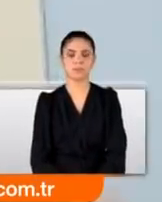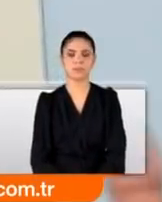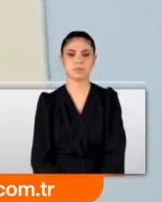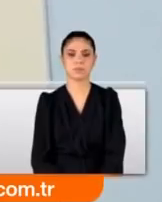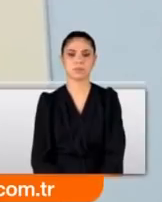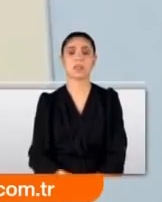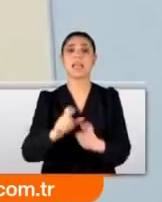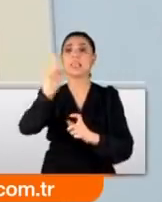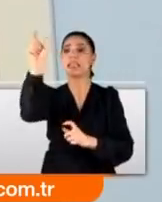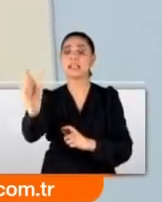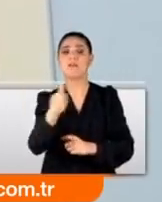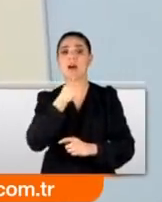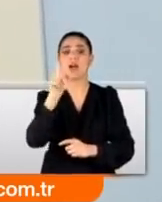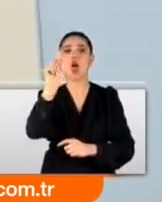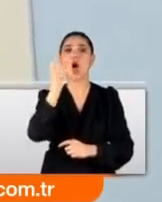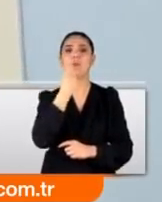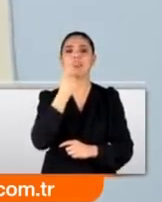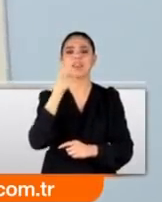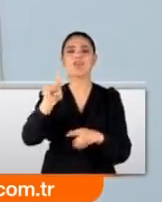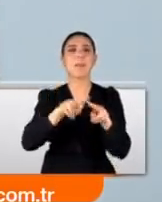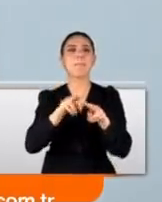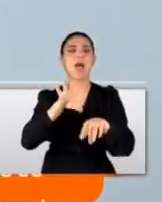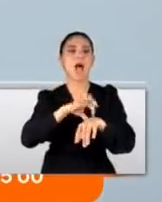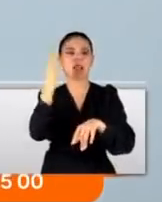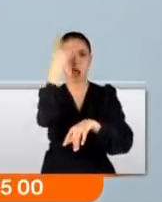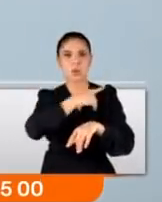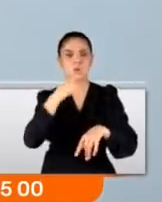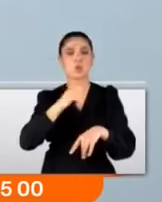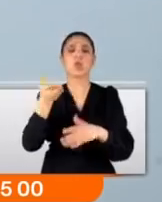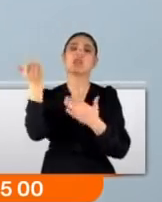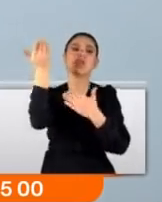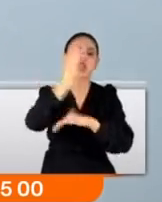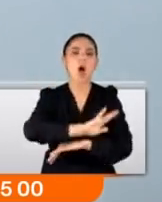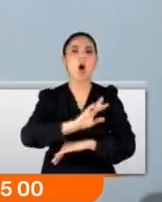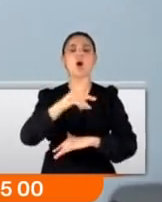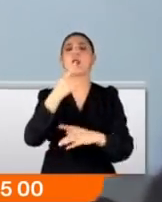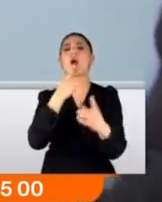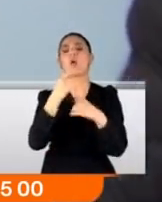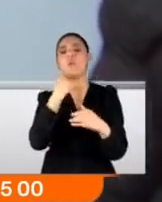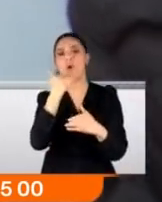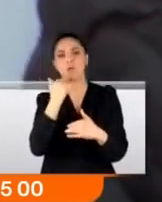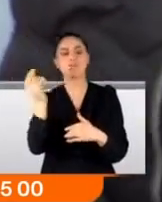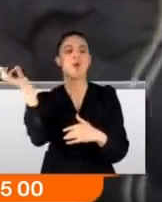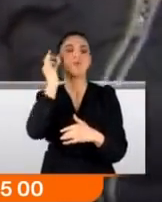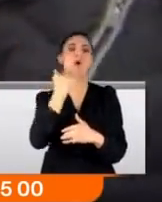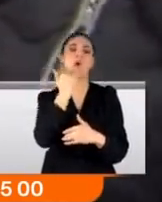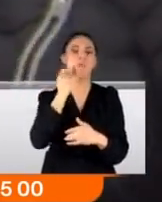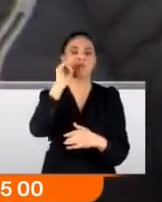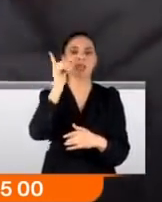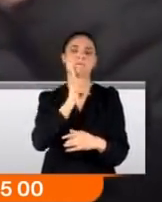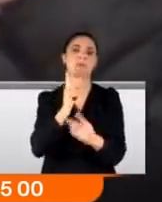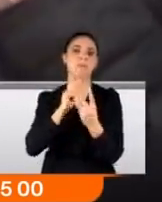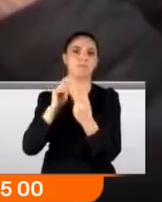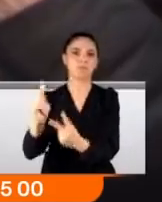Sefa Angışan 11 yaşında menücüt hastalığı geçirdi. Sonrasında hem konuşma hem de duyma yetisini